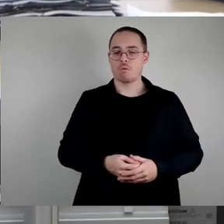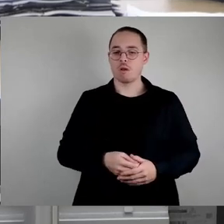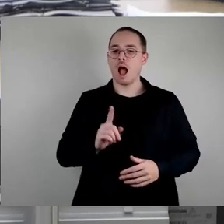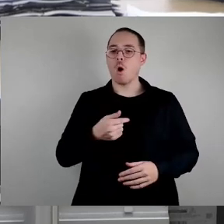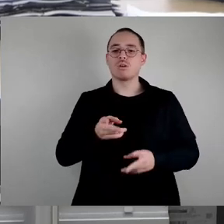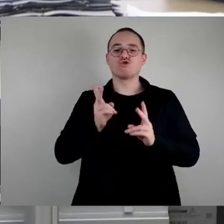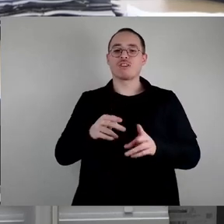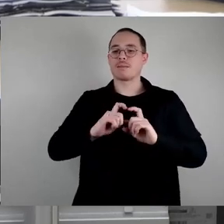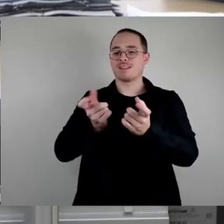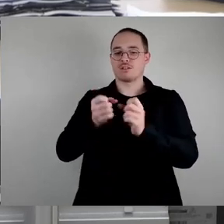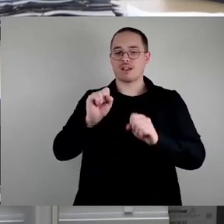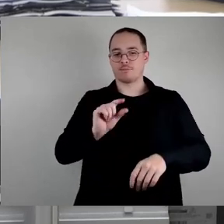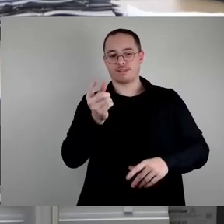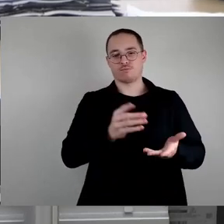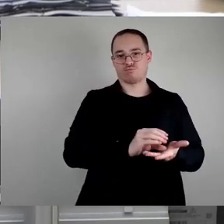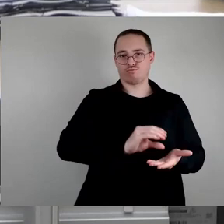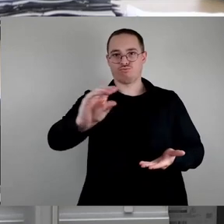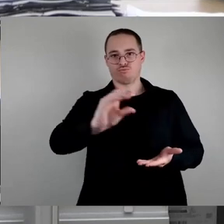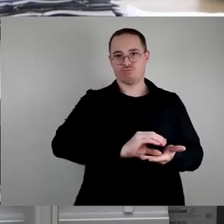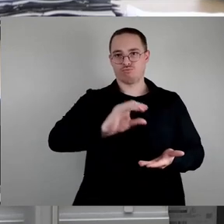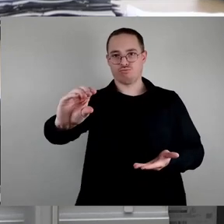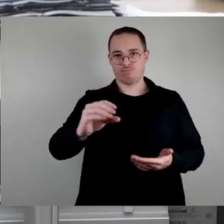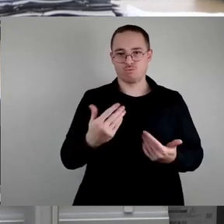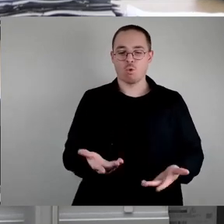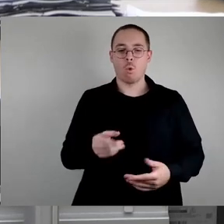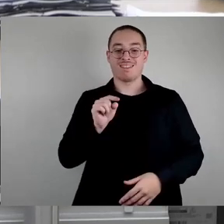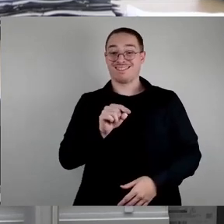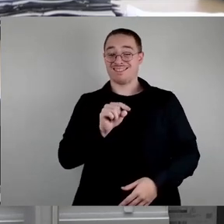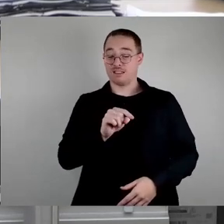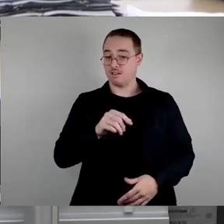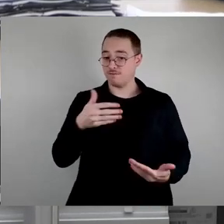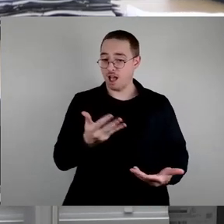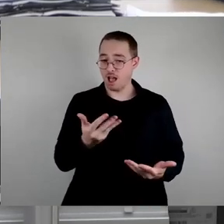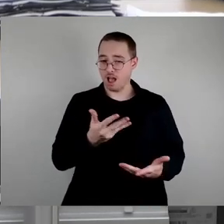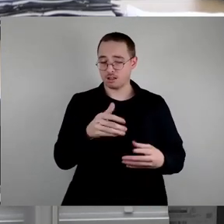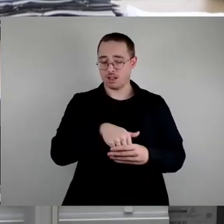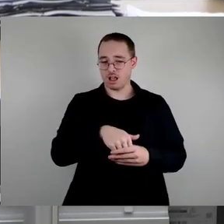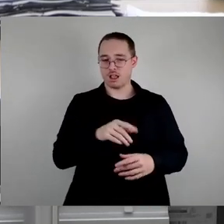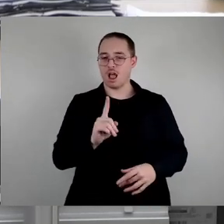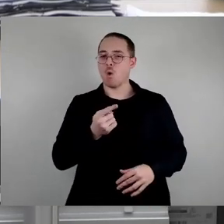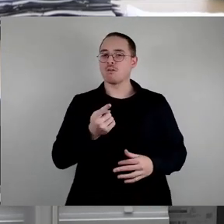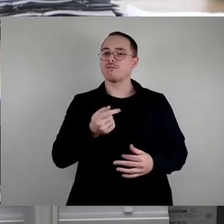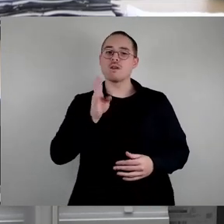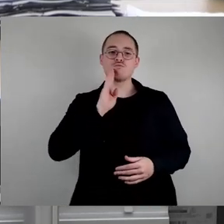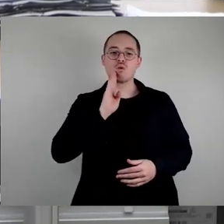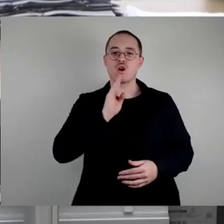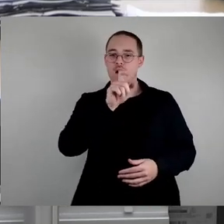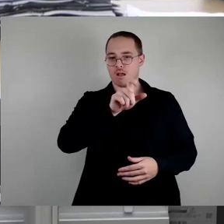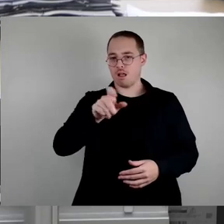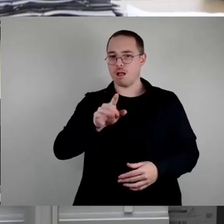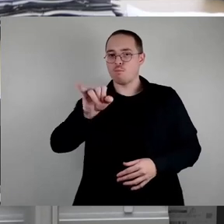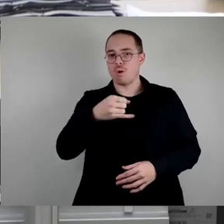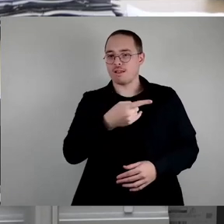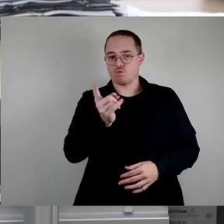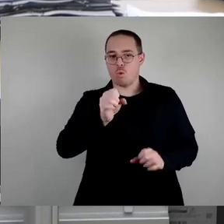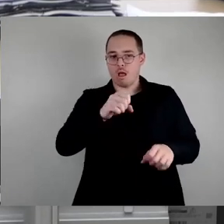die eben in den, das wurde auch schon mal irgendwo hier gesagt, in den Stadtbezirksamten dann gar nicht alle gut bearbeitet werden können, begleitet werden können, sodass diese